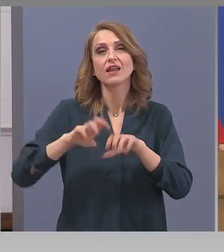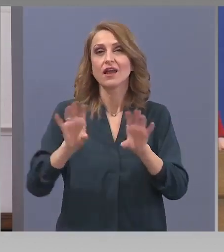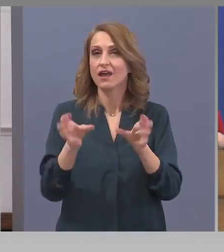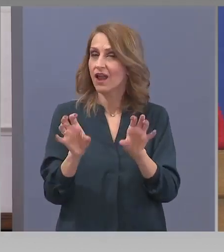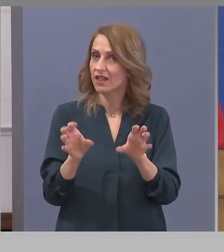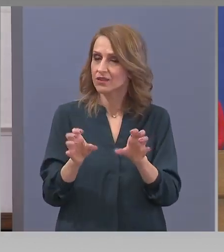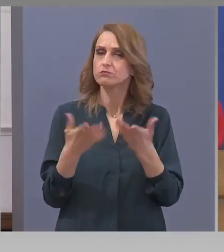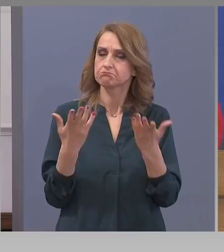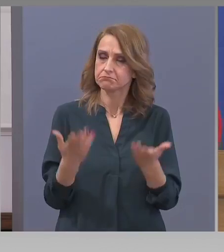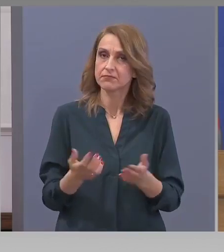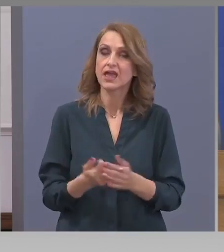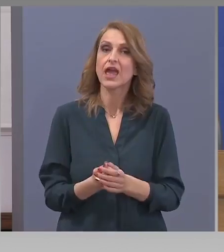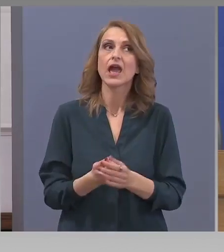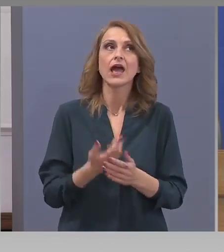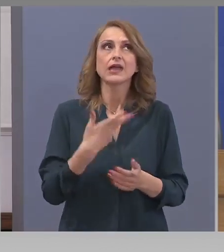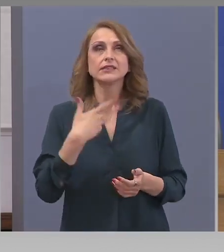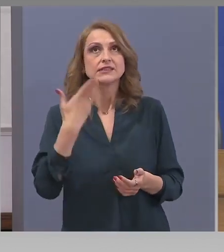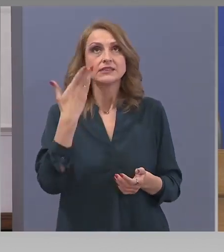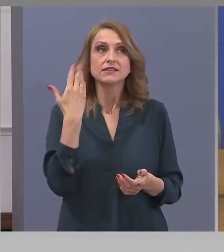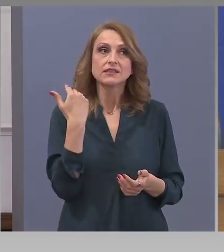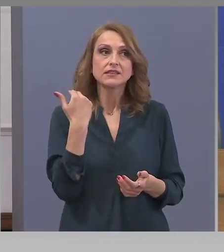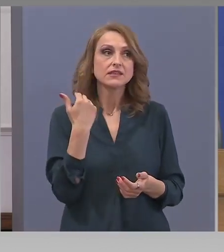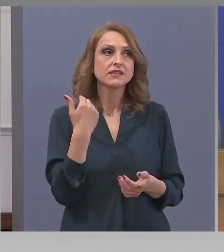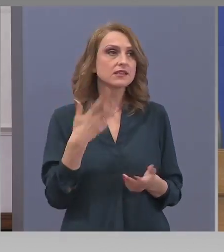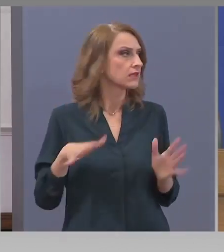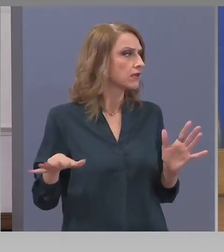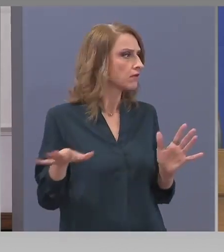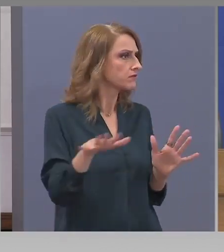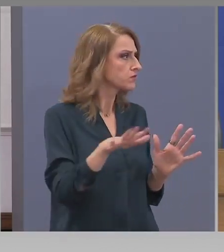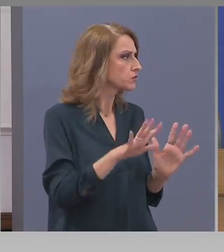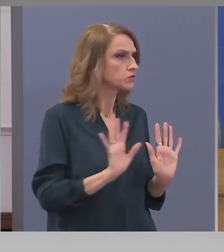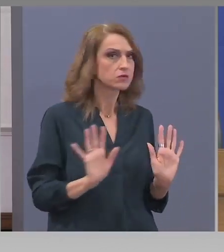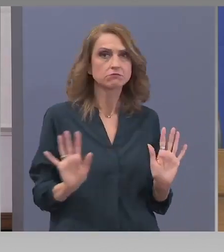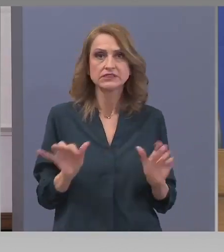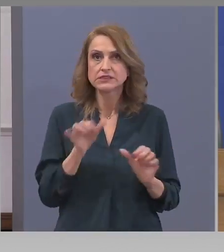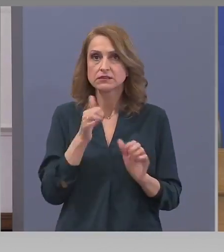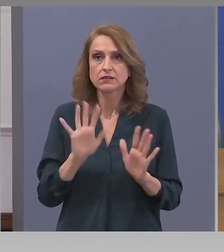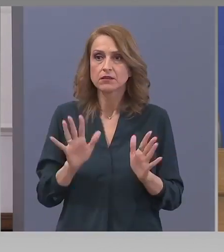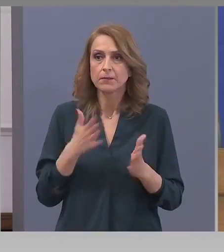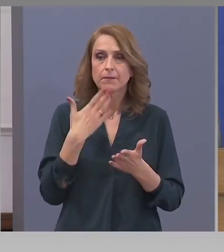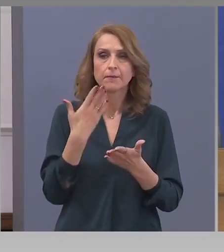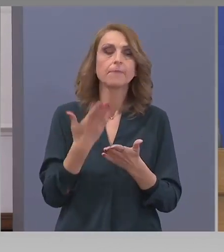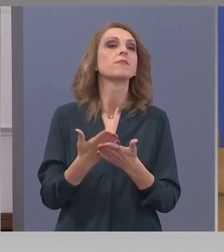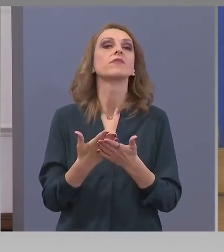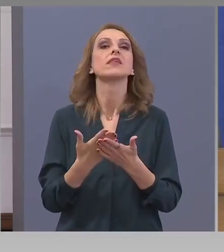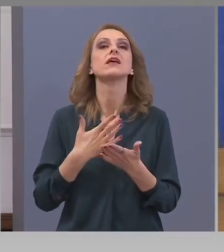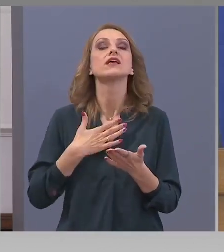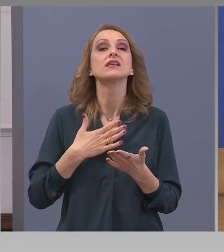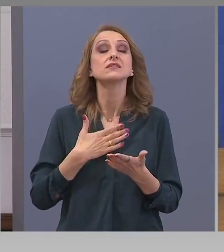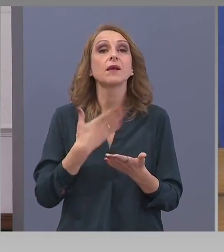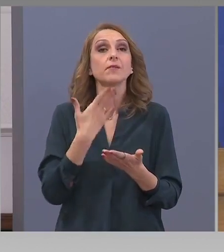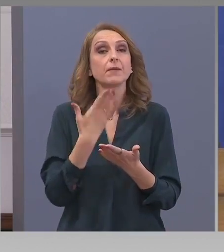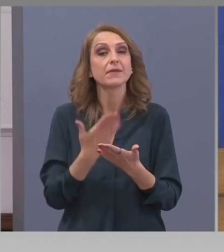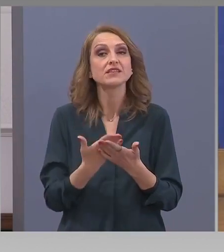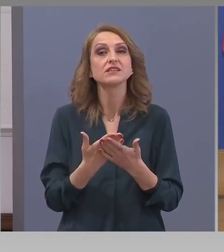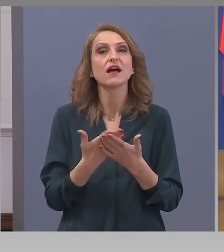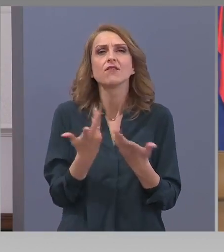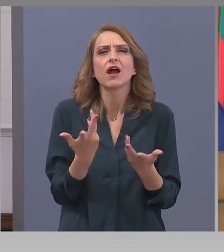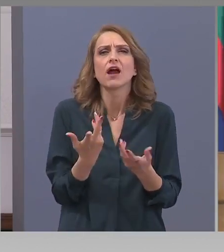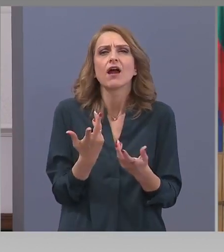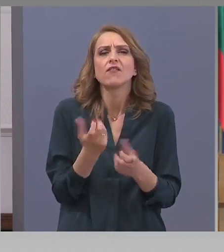функциите. Забравех ли някой? Извинявайте. Всички ли представех? С кратък текст искам да представя функциите на съвета.